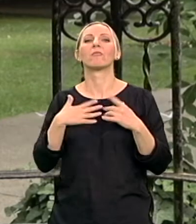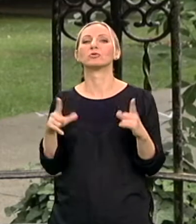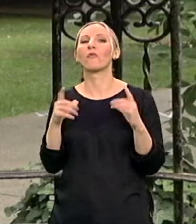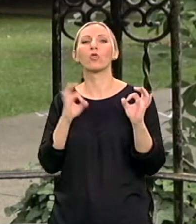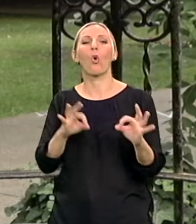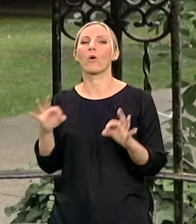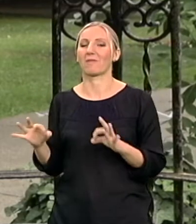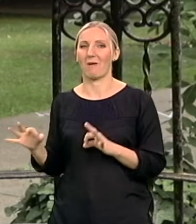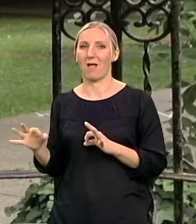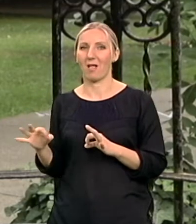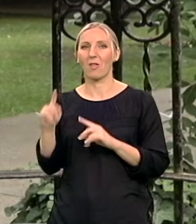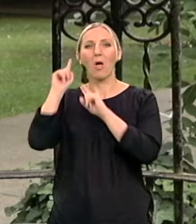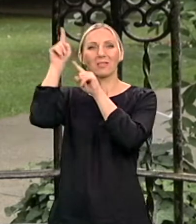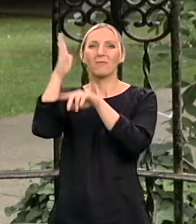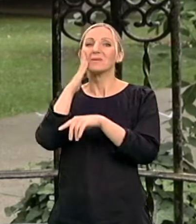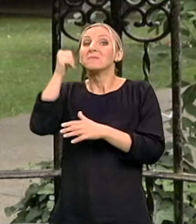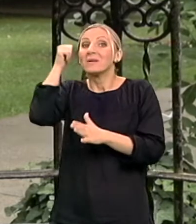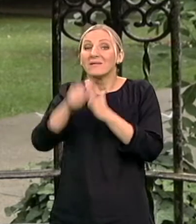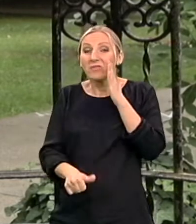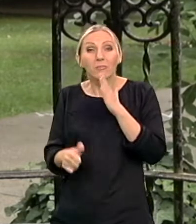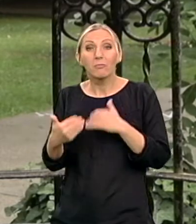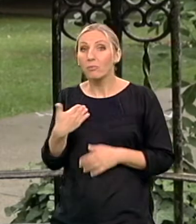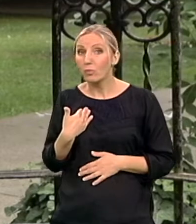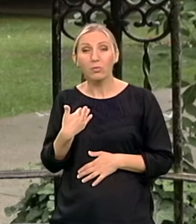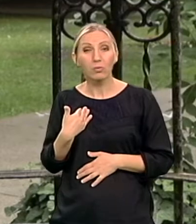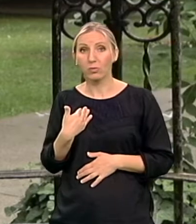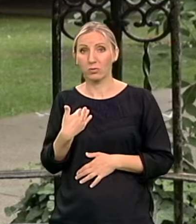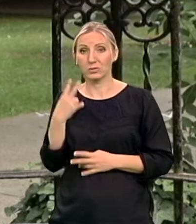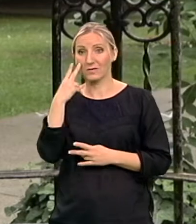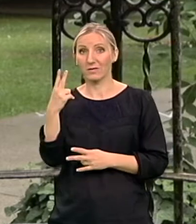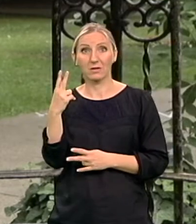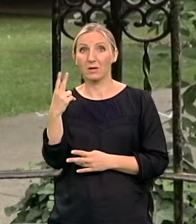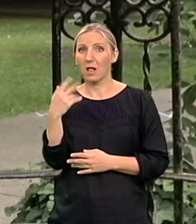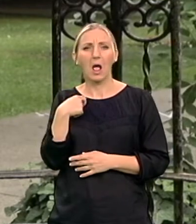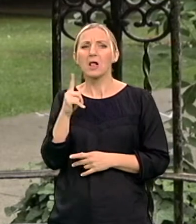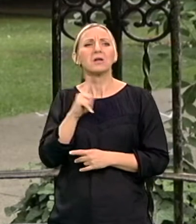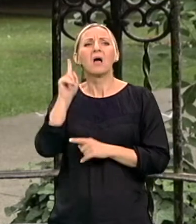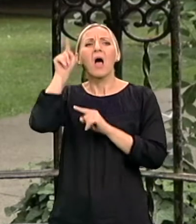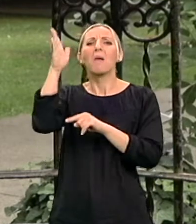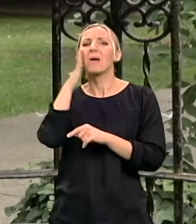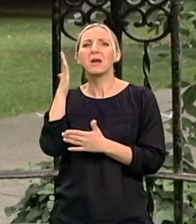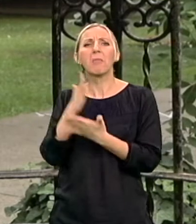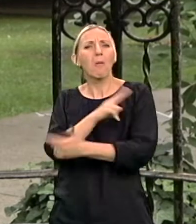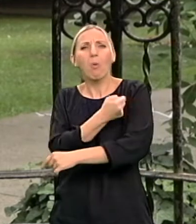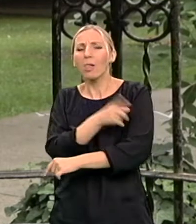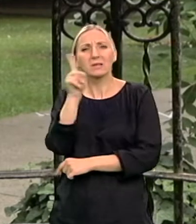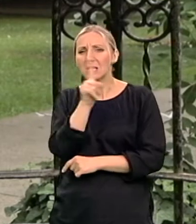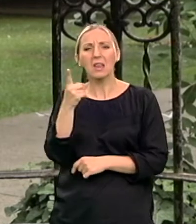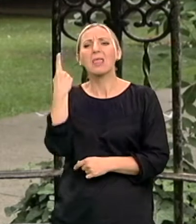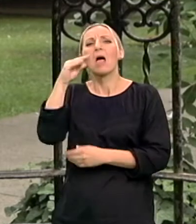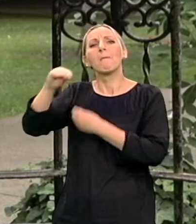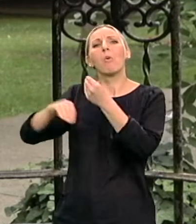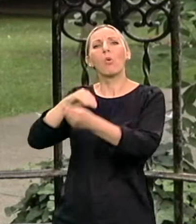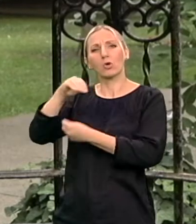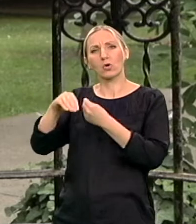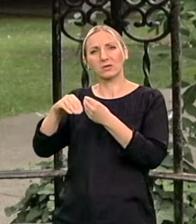Jer sam tamo prvi put bila, prosto ja nisam živela ni u kakvoj bolnici nigde. Bila sam smeštana kod jedne divne porodice koja